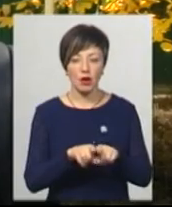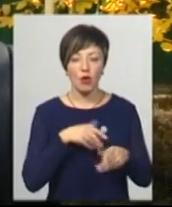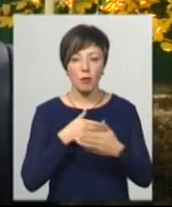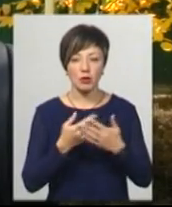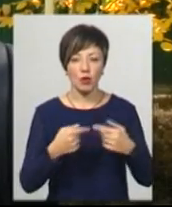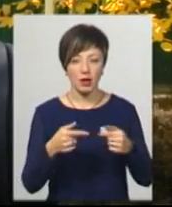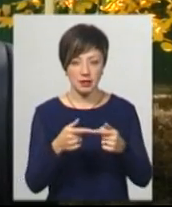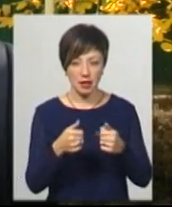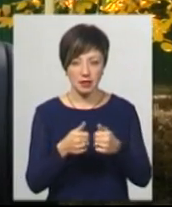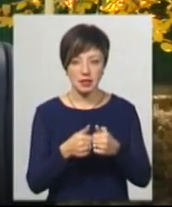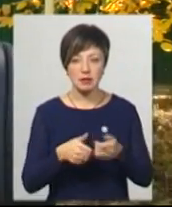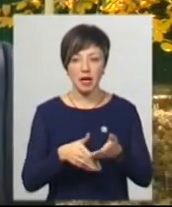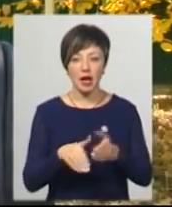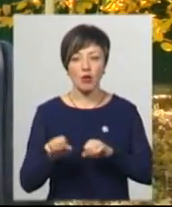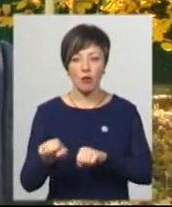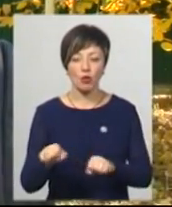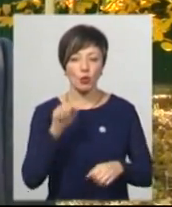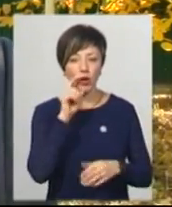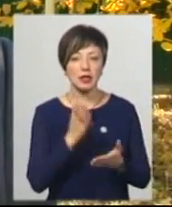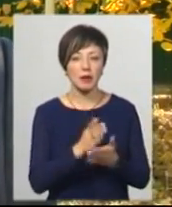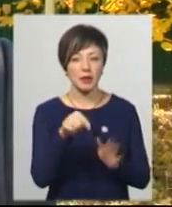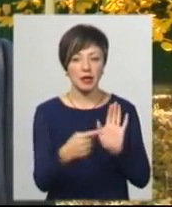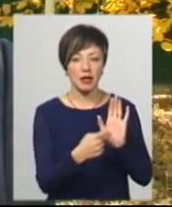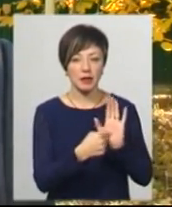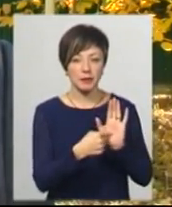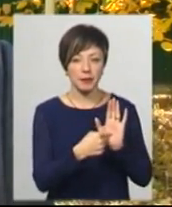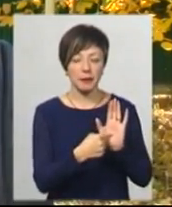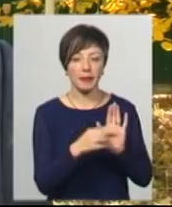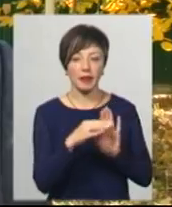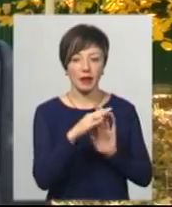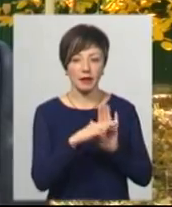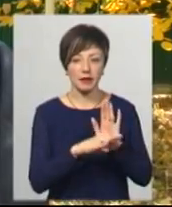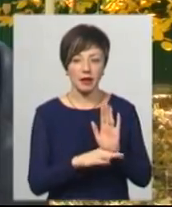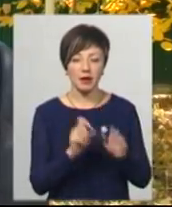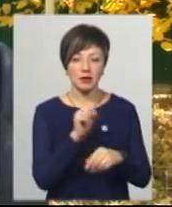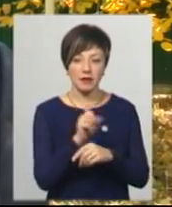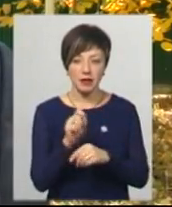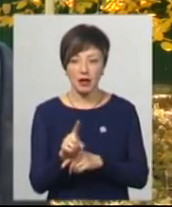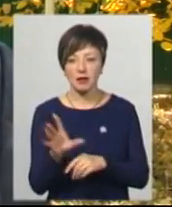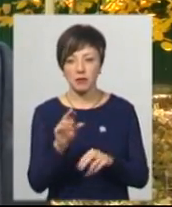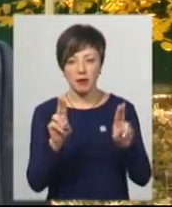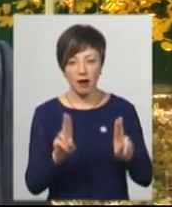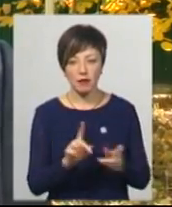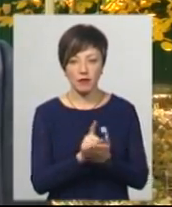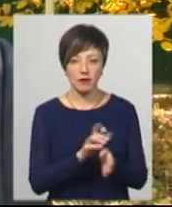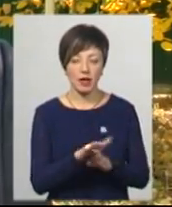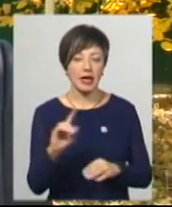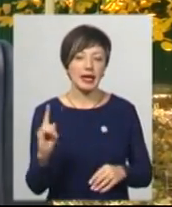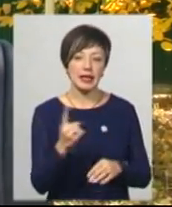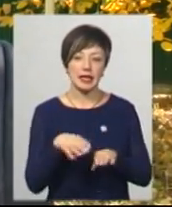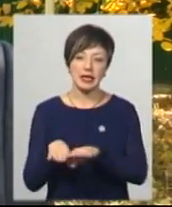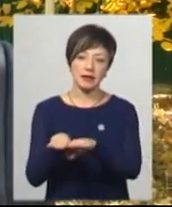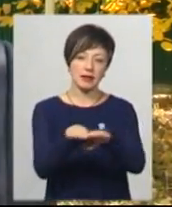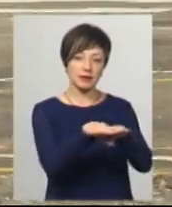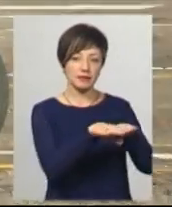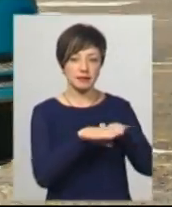ТОВ. І там є заложені всі фігури, всі правила, які повинні проходити. Вони єдині на всій